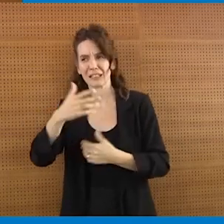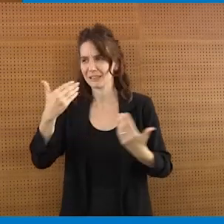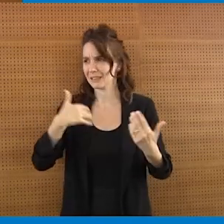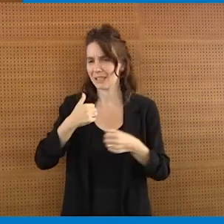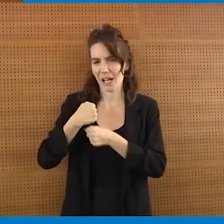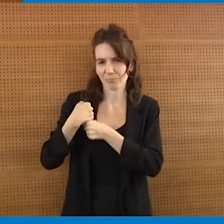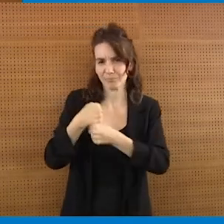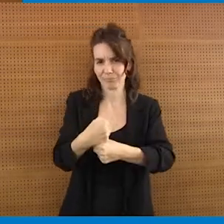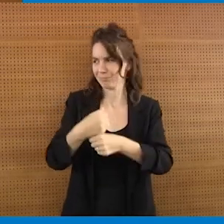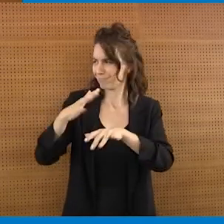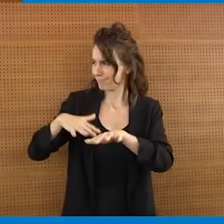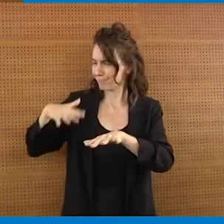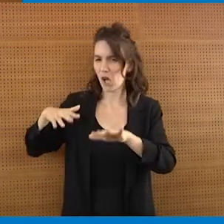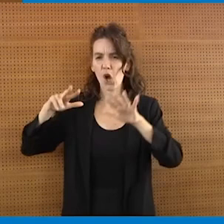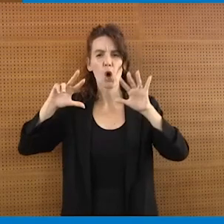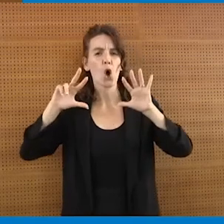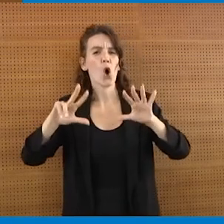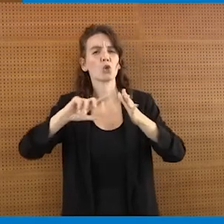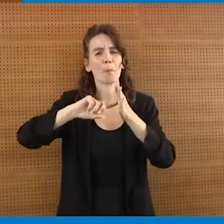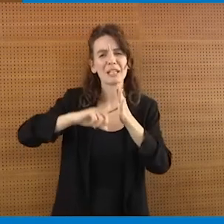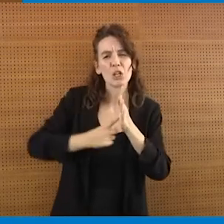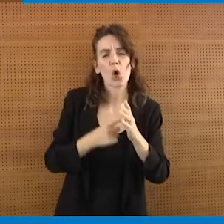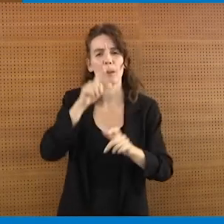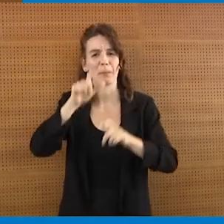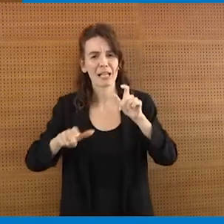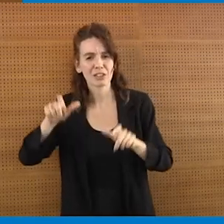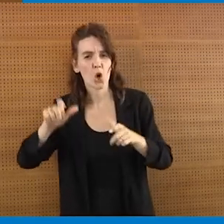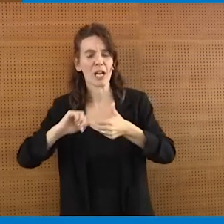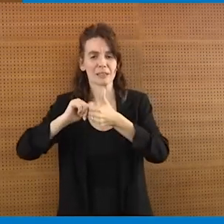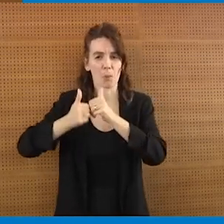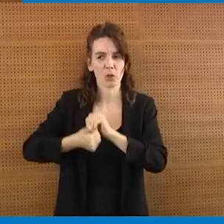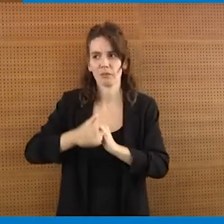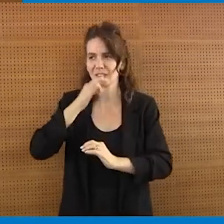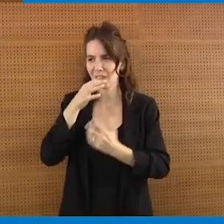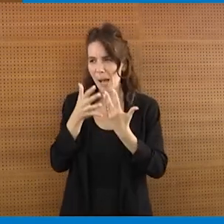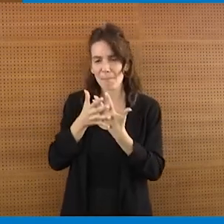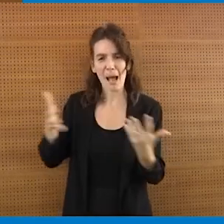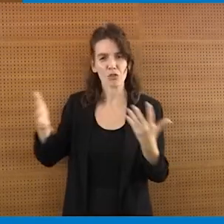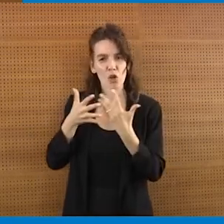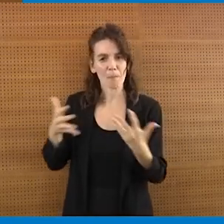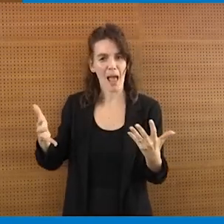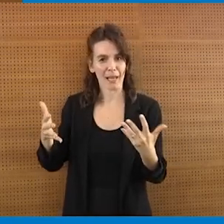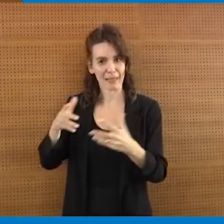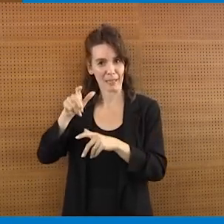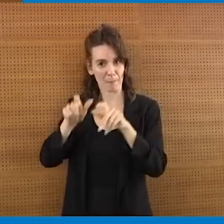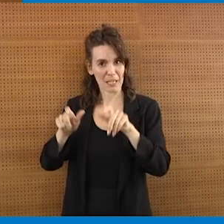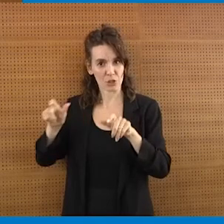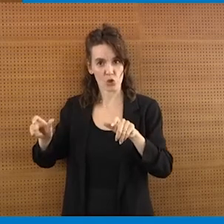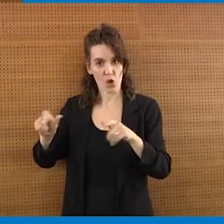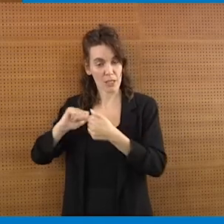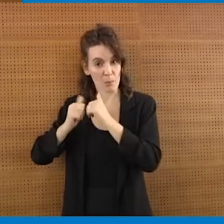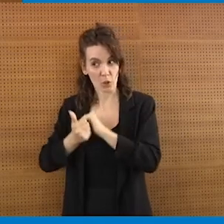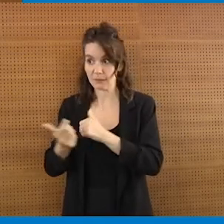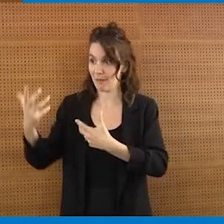persone, di praticanti l'attività sportiva, quindi la maggioranza proprio anche delle persone che ad oggi sono in questo sistema diciamo